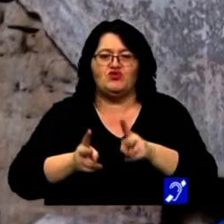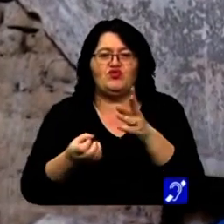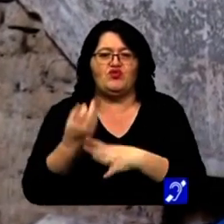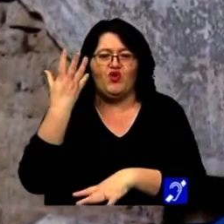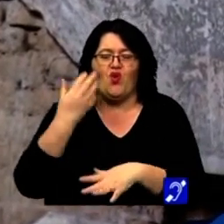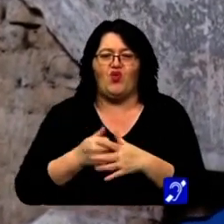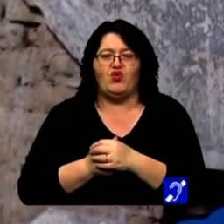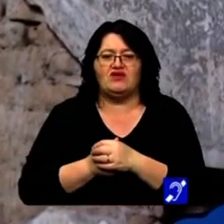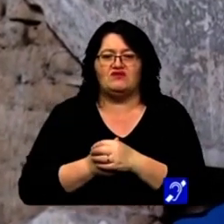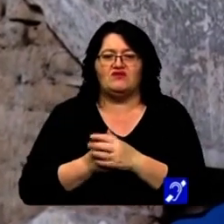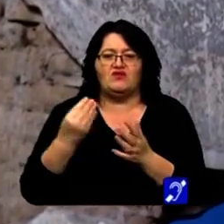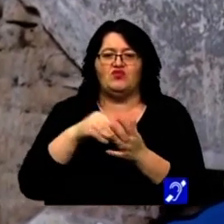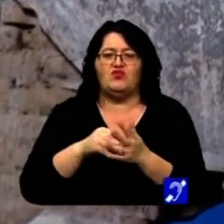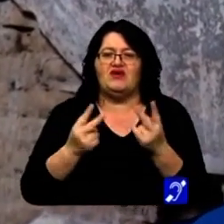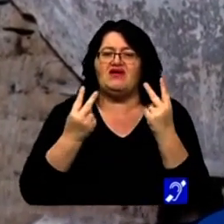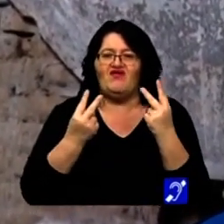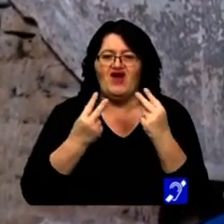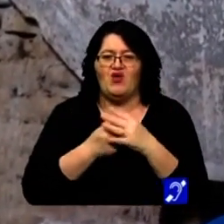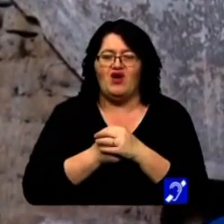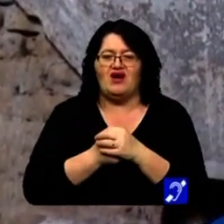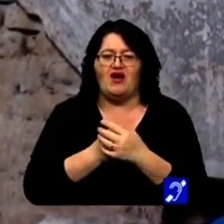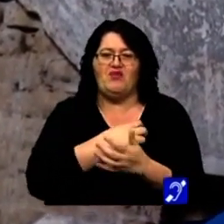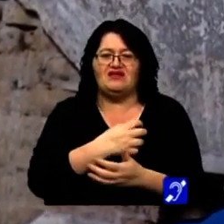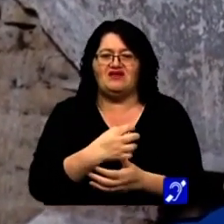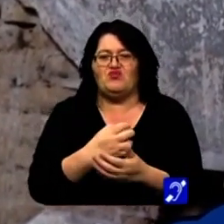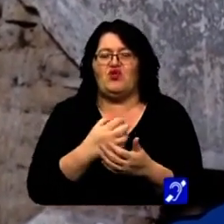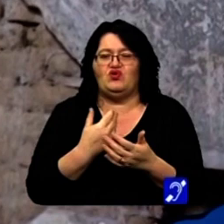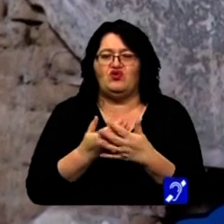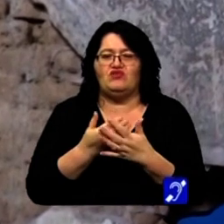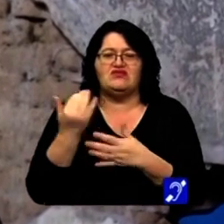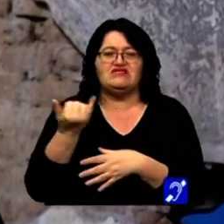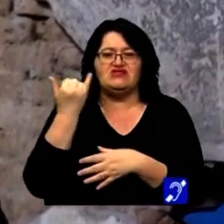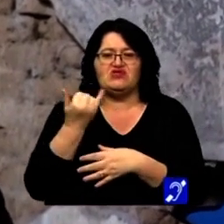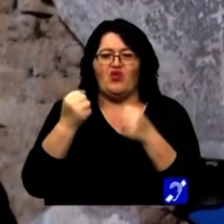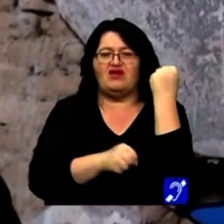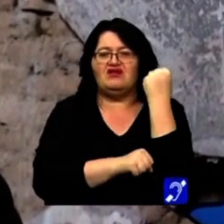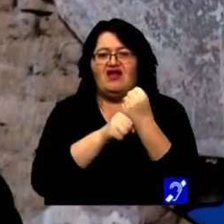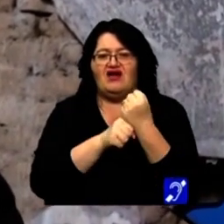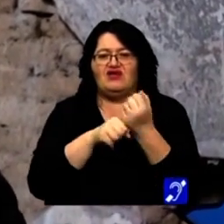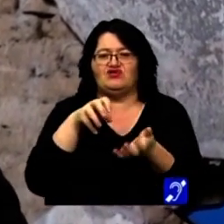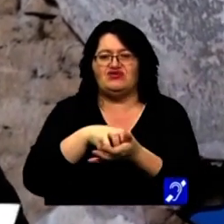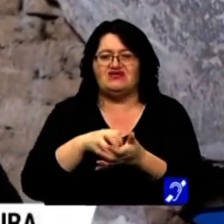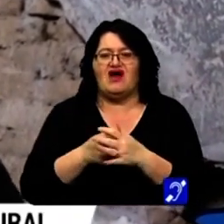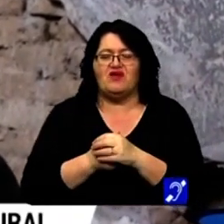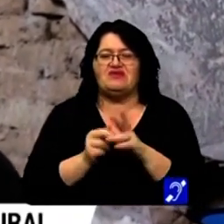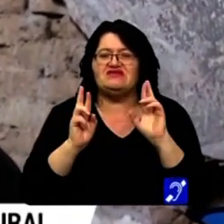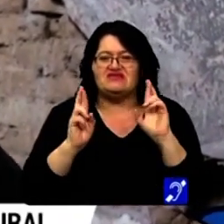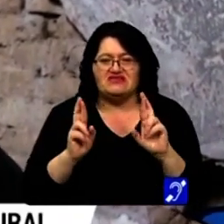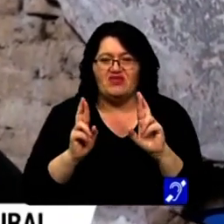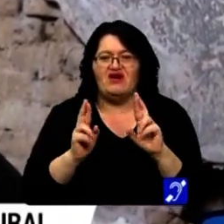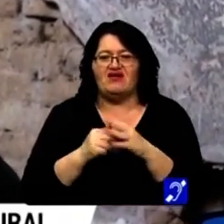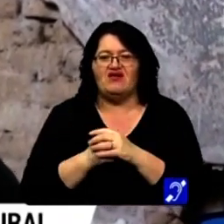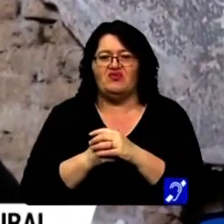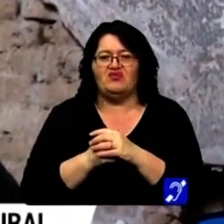nou, punerea în valoare a patrimoniului istoric al orașului. Sperăm că